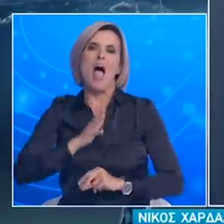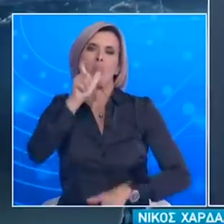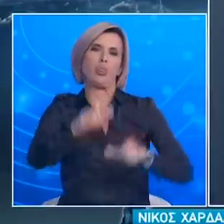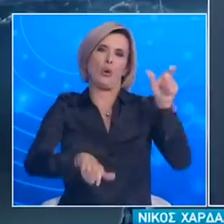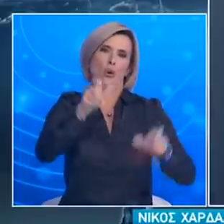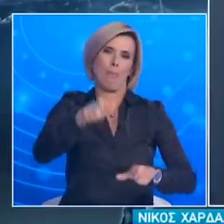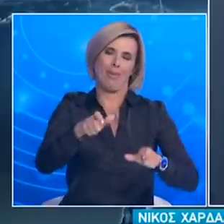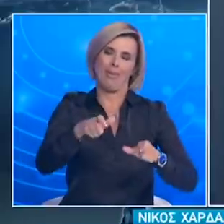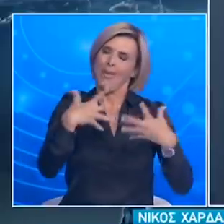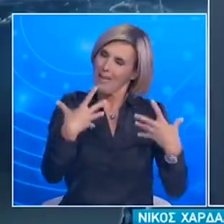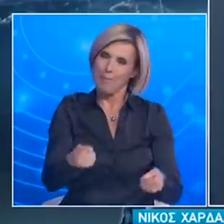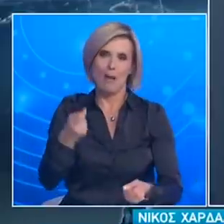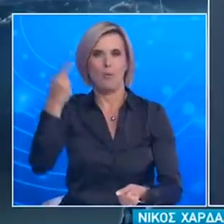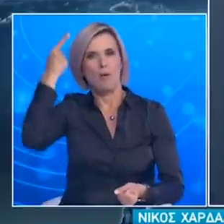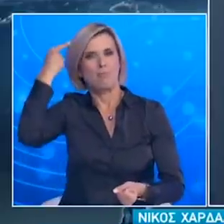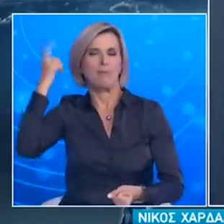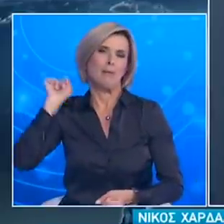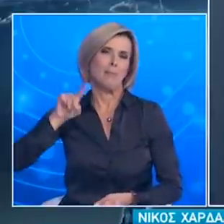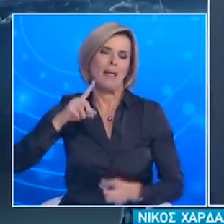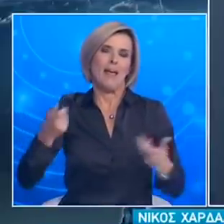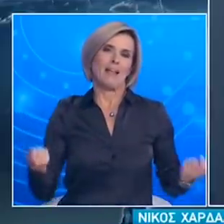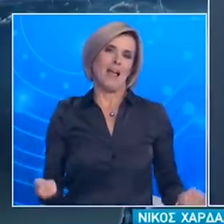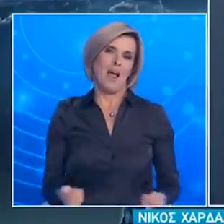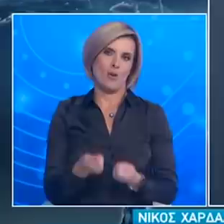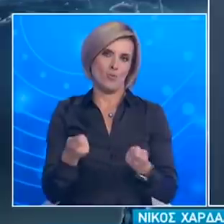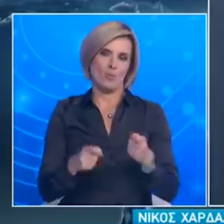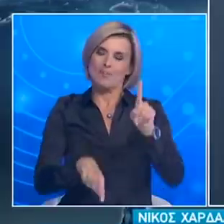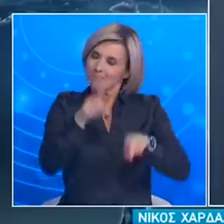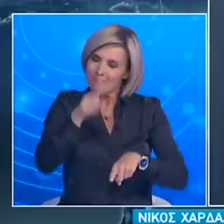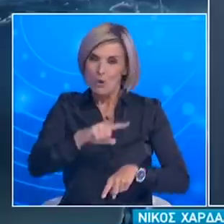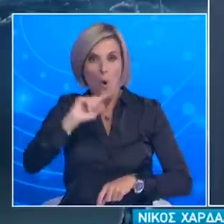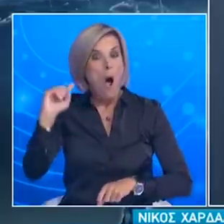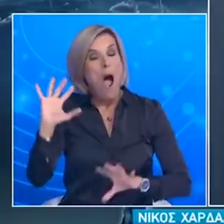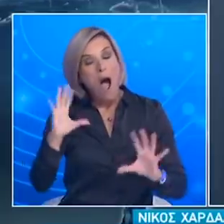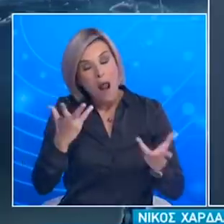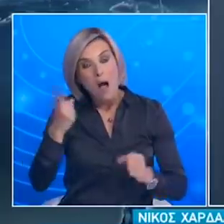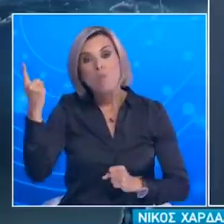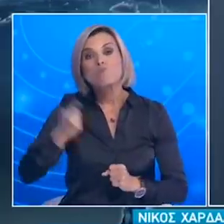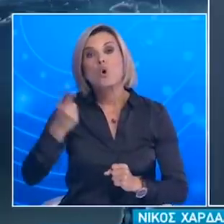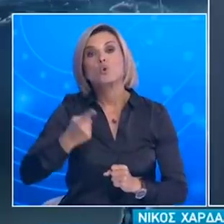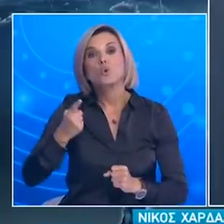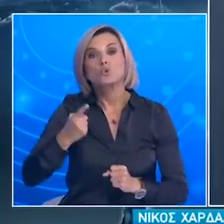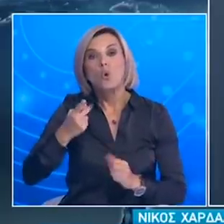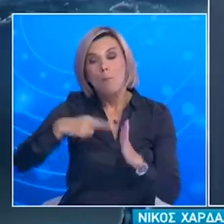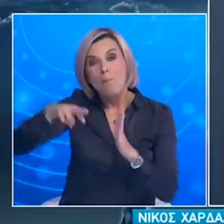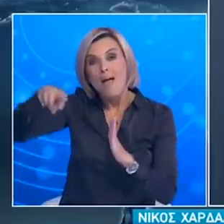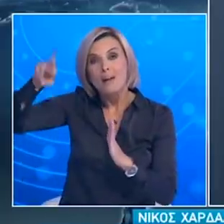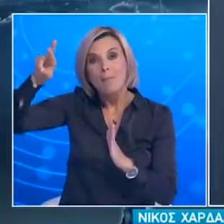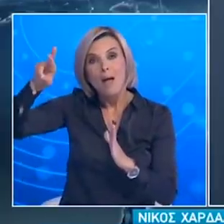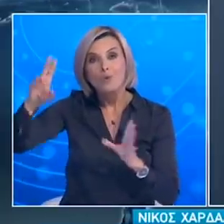συγκεκριμένα Τα χαρακτηριστικά Αυτών οι οποίοι Και ποιοπική ανάλυση του προφίλ τους Αυτών οι